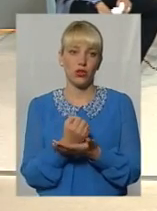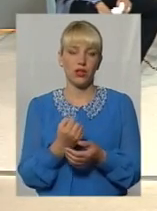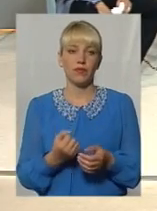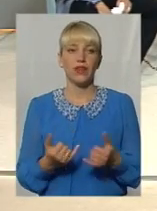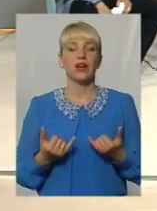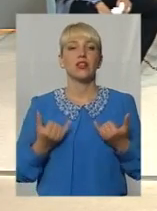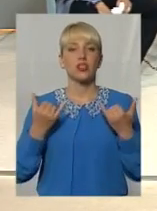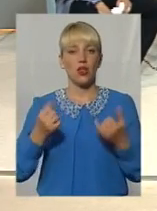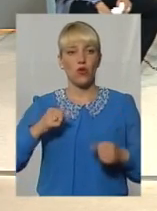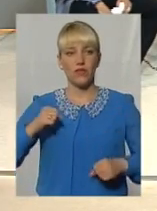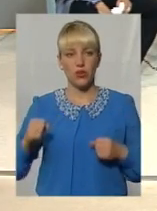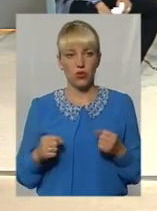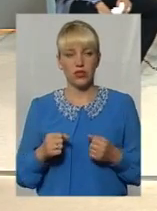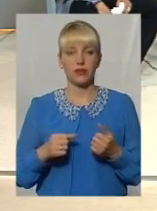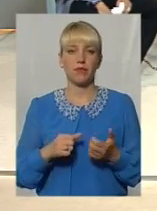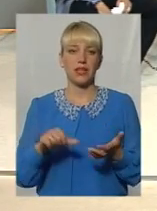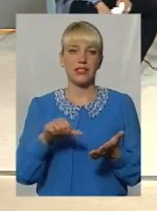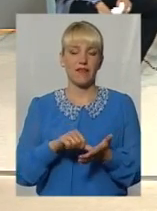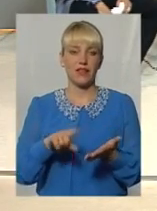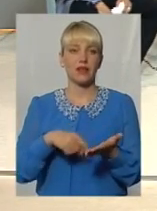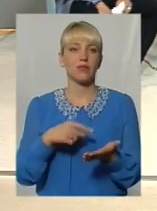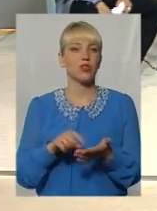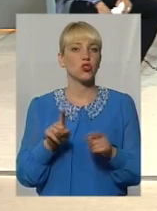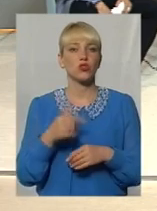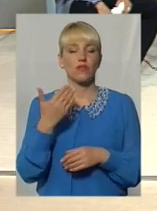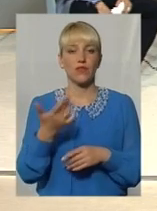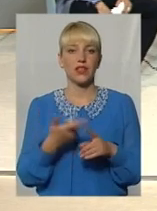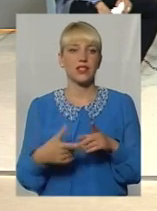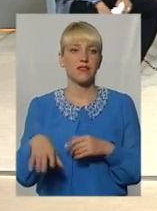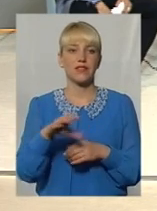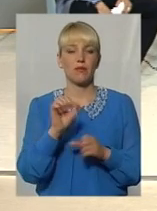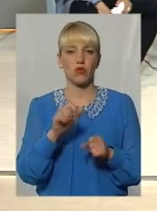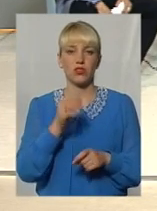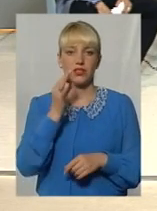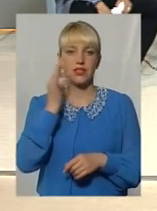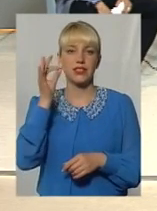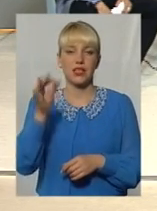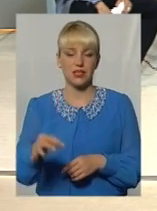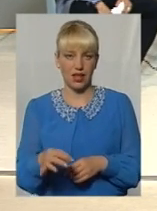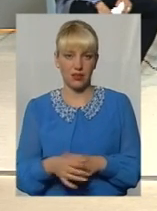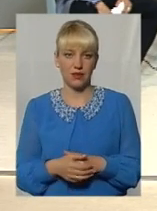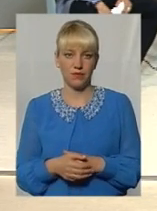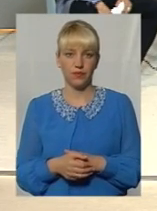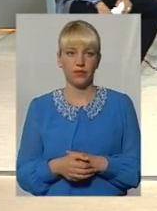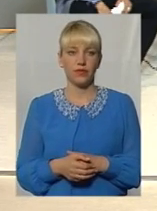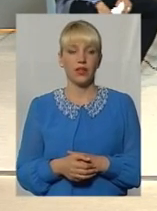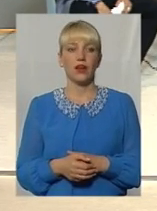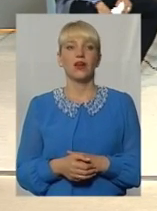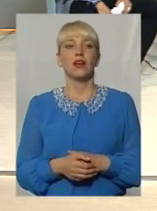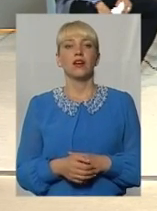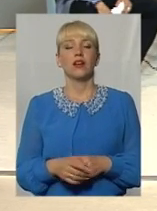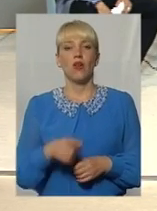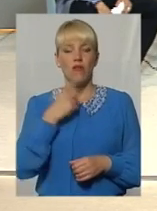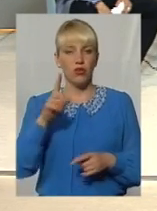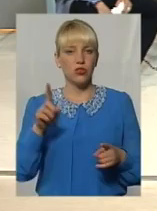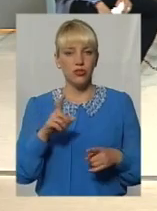шановні гості, представники міста, що ви на те все можете сказати? От, власне, закидають,